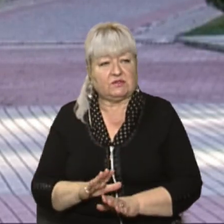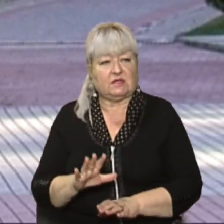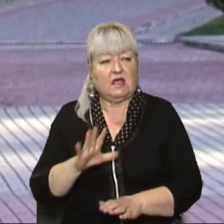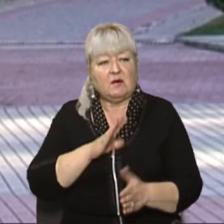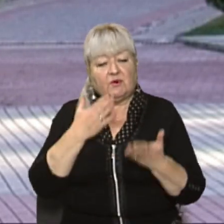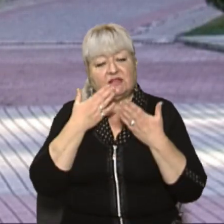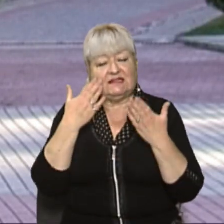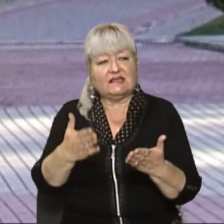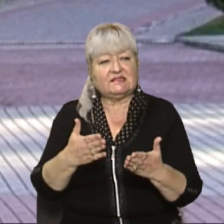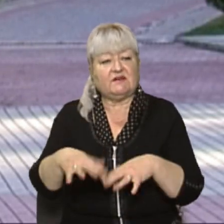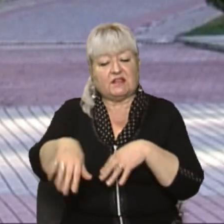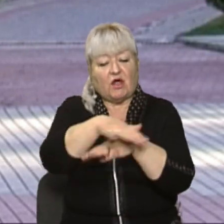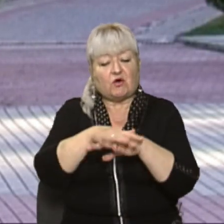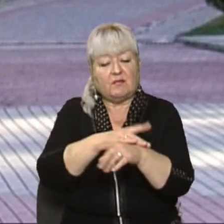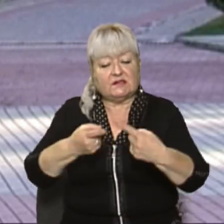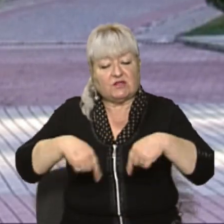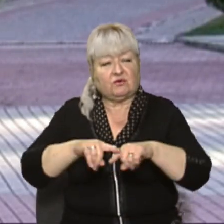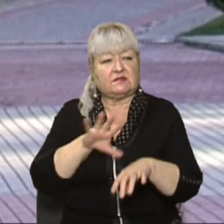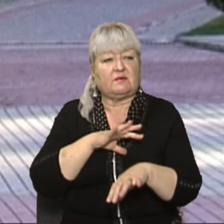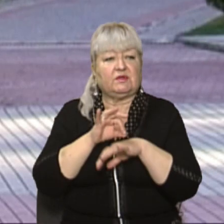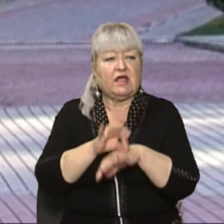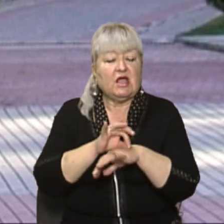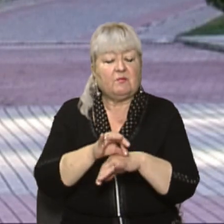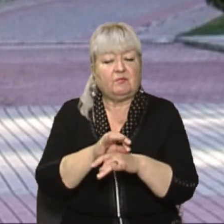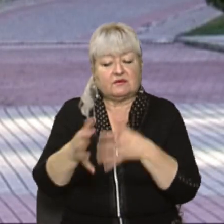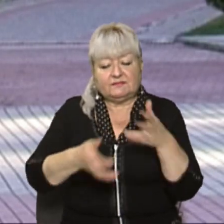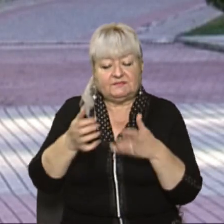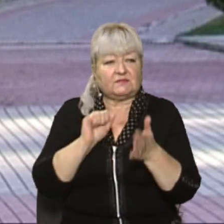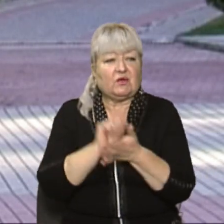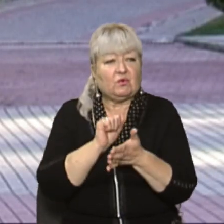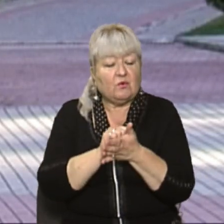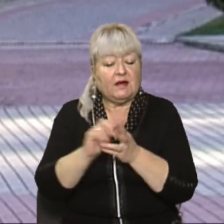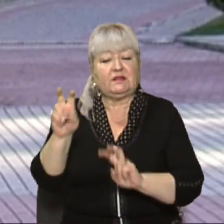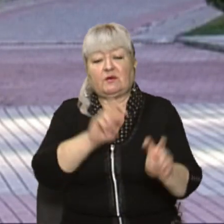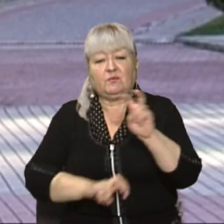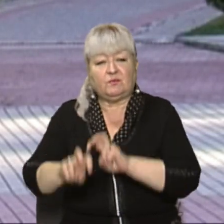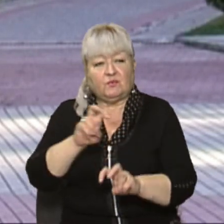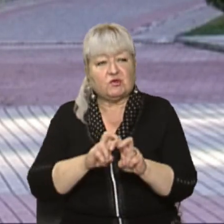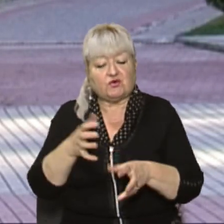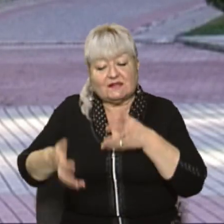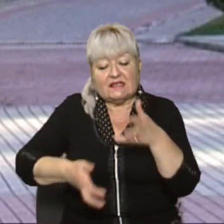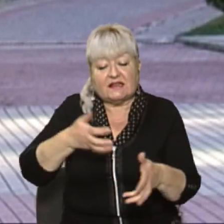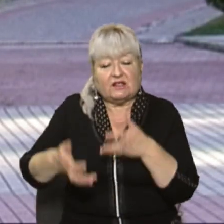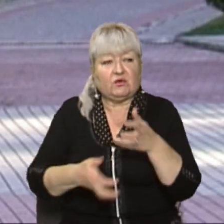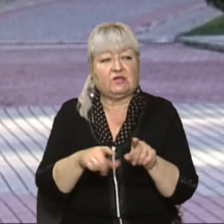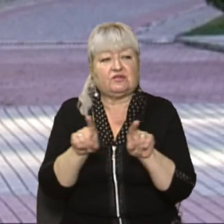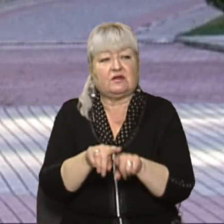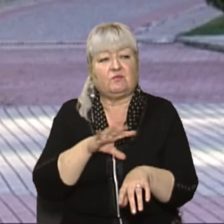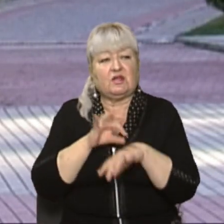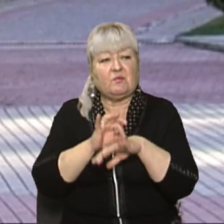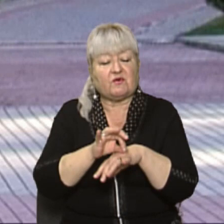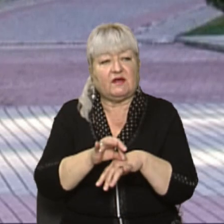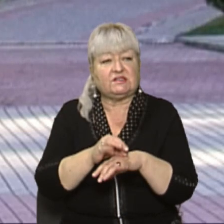організації «Меморіал» та «Родичів», були проведені, оформлені усі дозвільні документи, проведена пошукова експедиція за археологічною методикою, також проведені